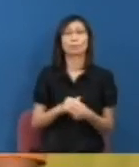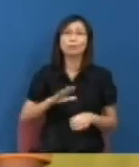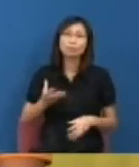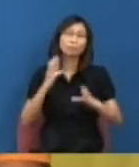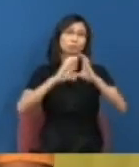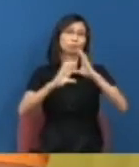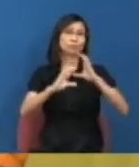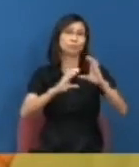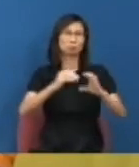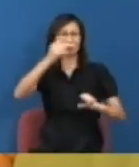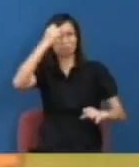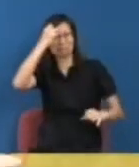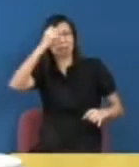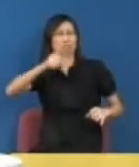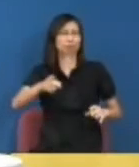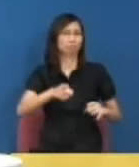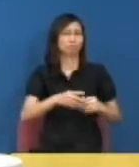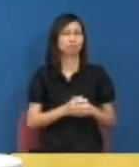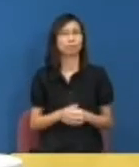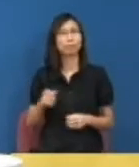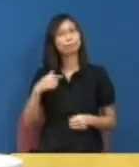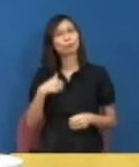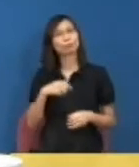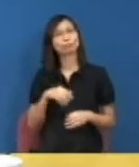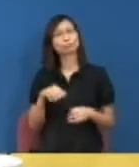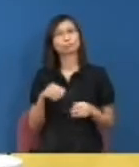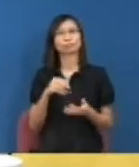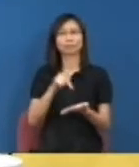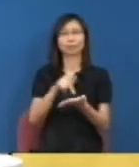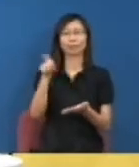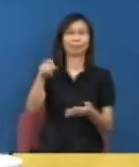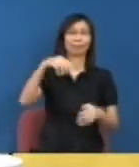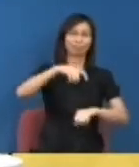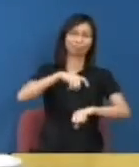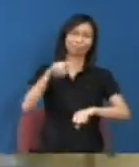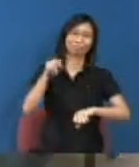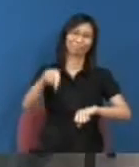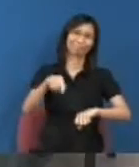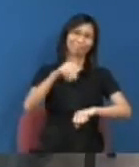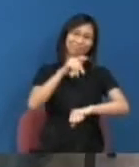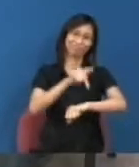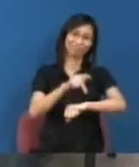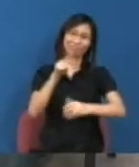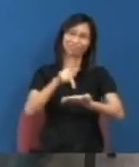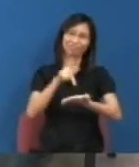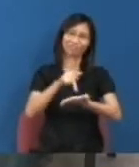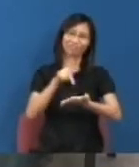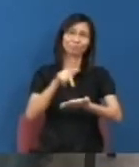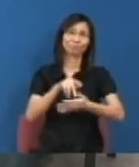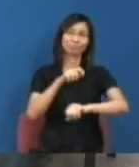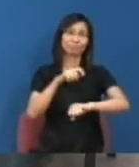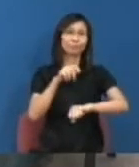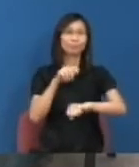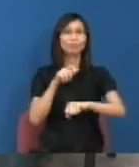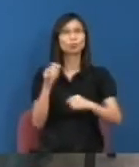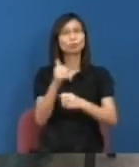很討厭他們不過我想借這個機會在其他媒體沒有機會這樣做對我想做一件很過分的